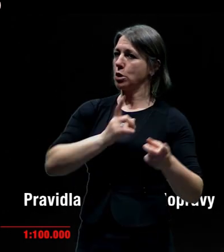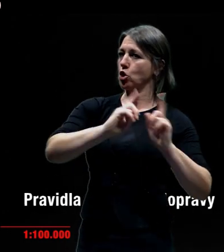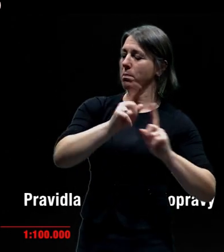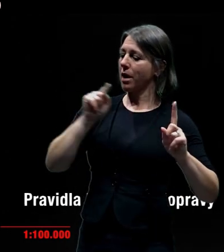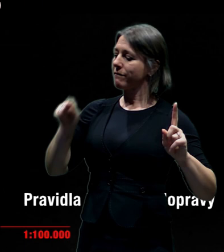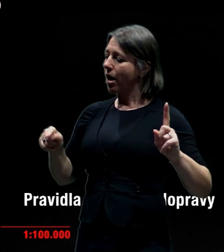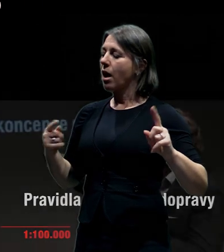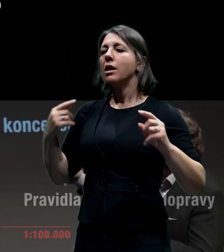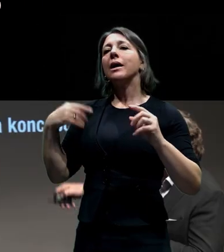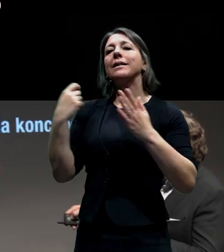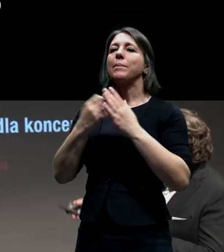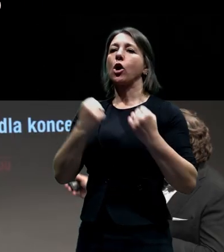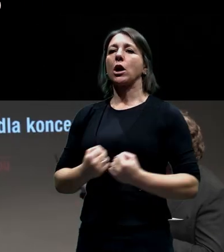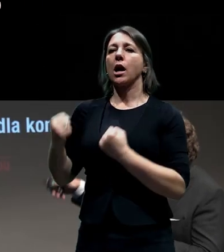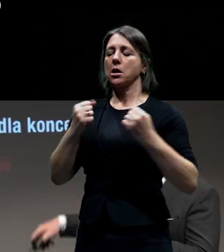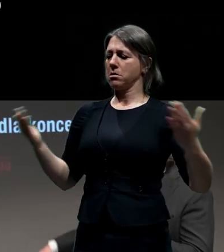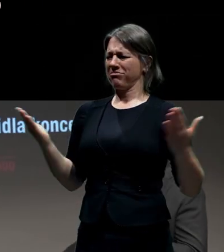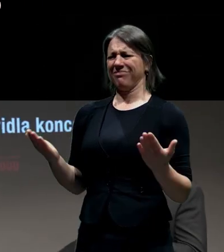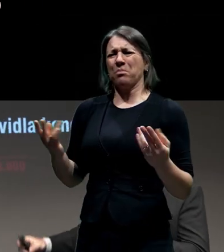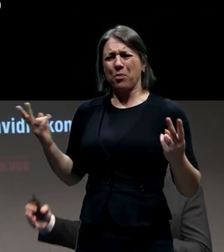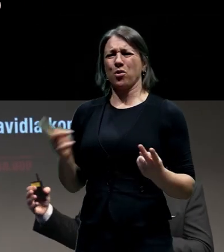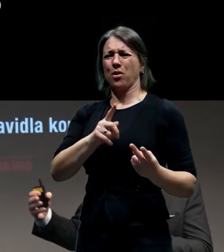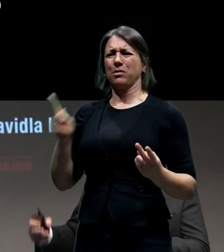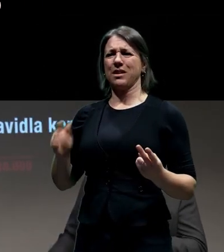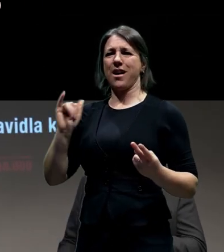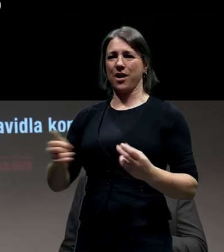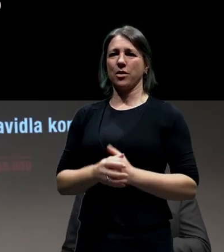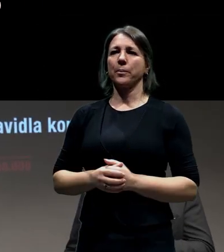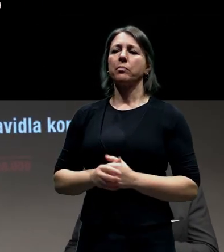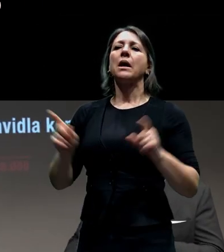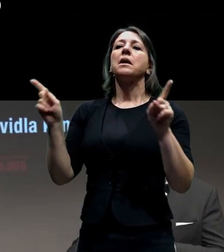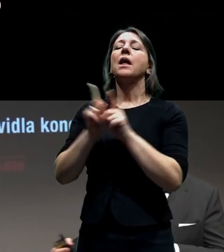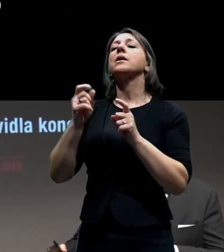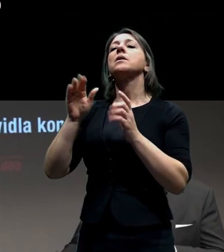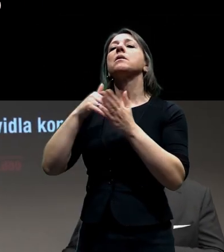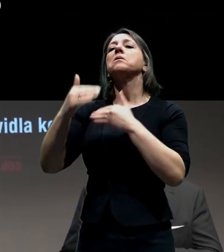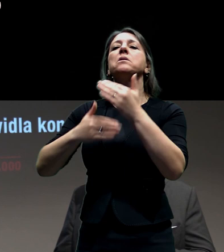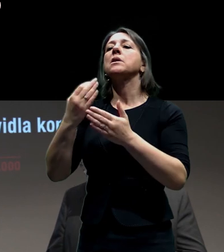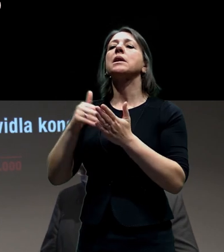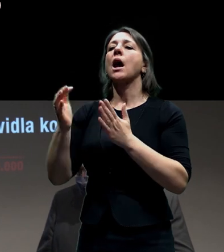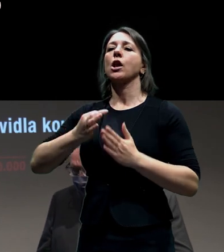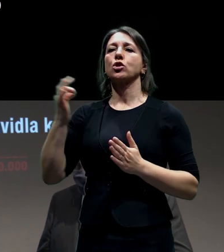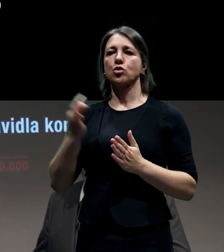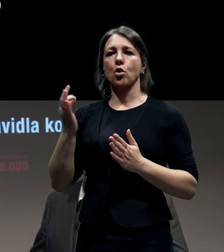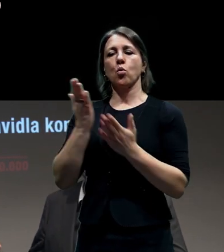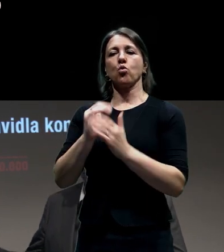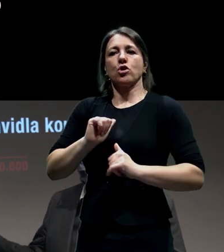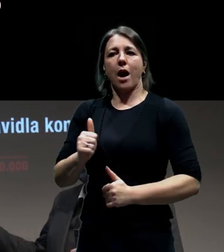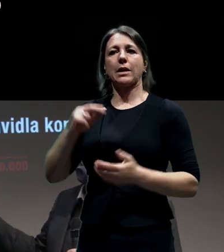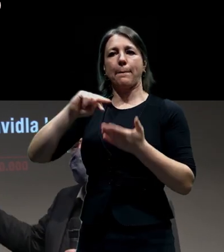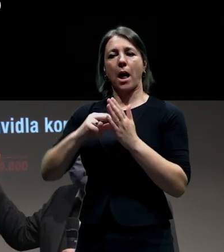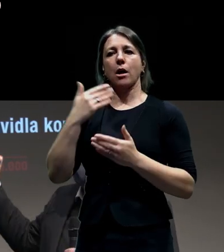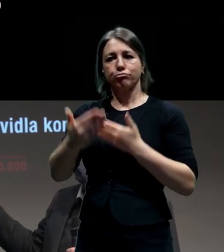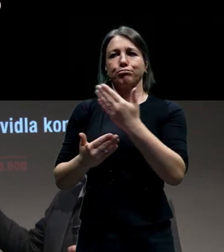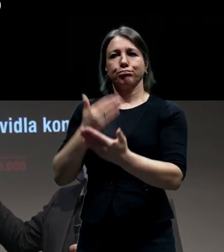naspátek se dostanete do těch jednotlivých konstrukcí a chtěl jsem jenom upozornit, že